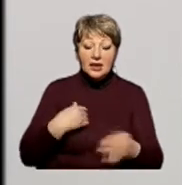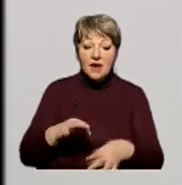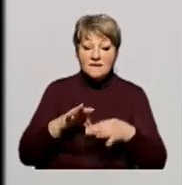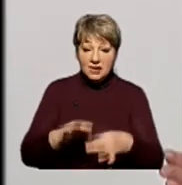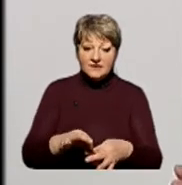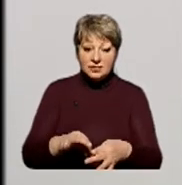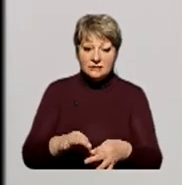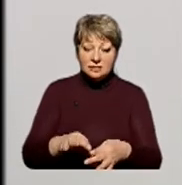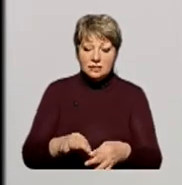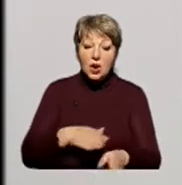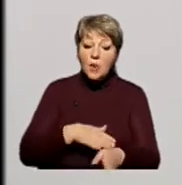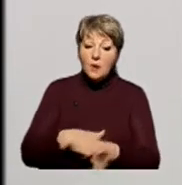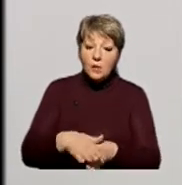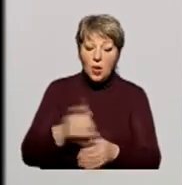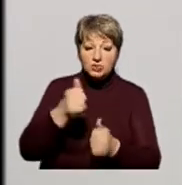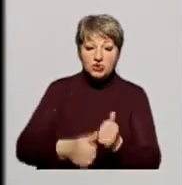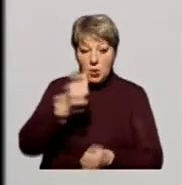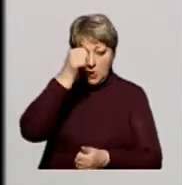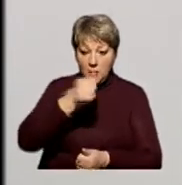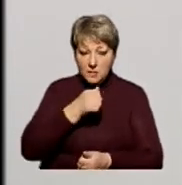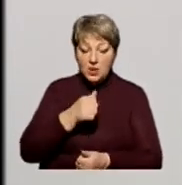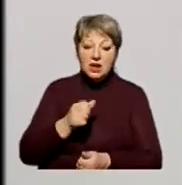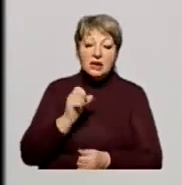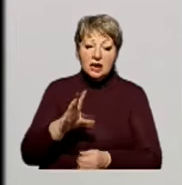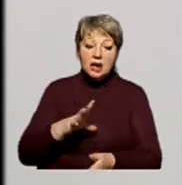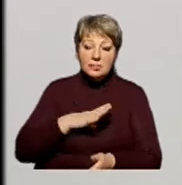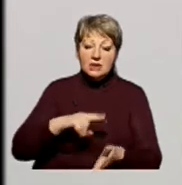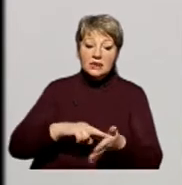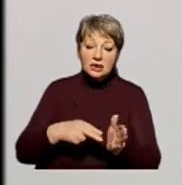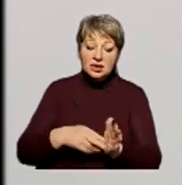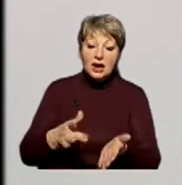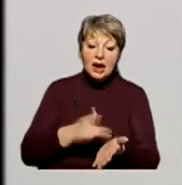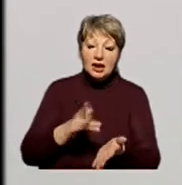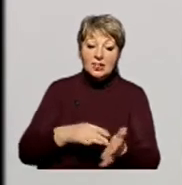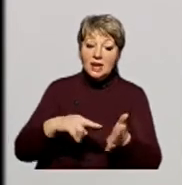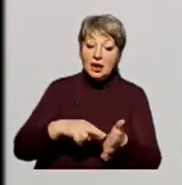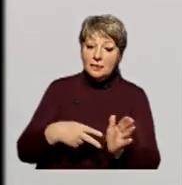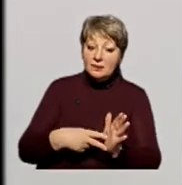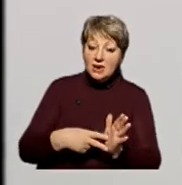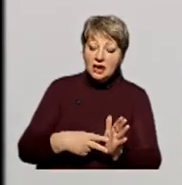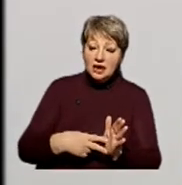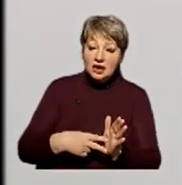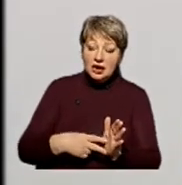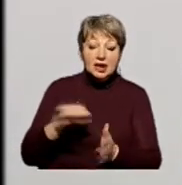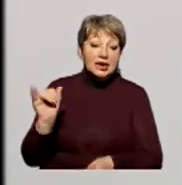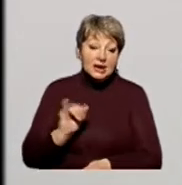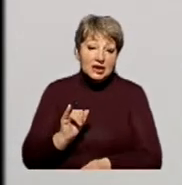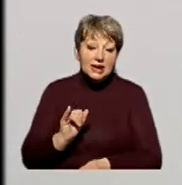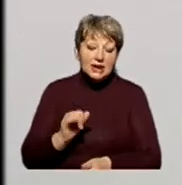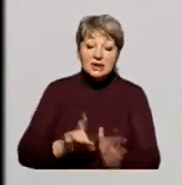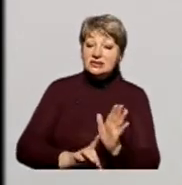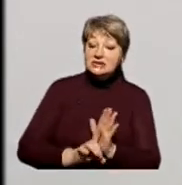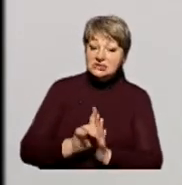абсолютно щомісяць, як того передбачав календарний план роботи Верховної Ради. І, власне, ми